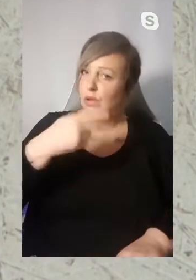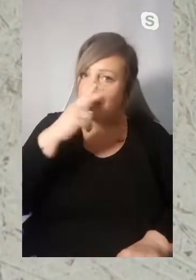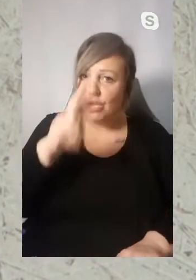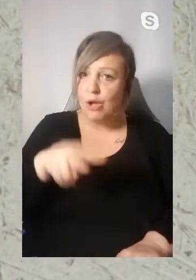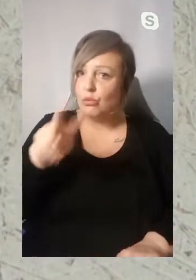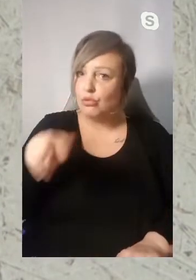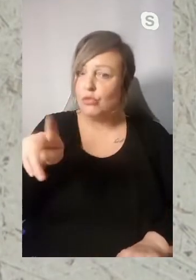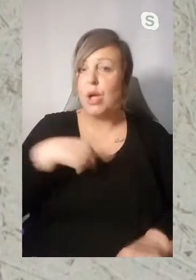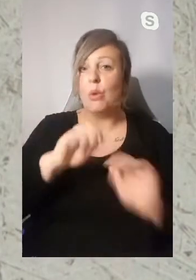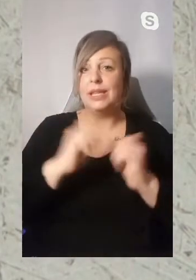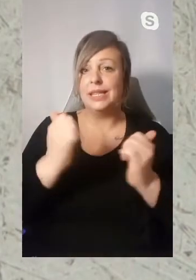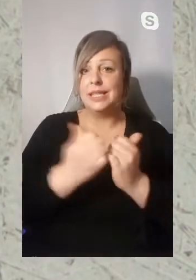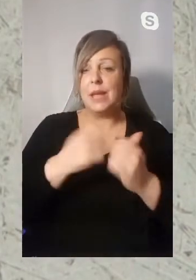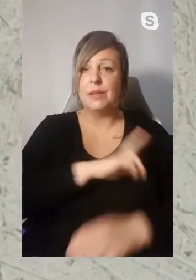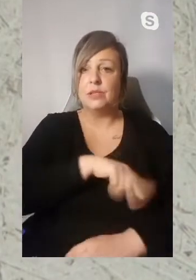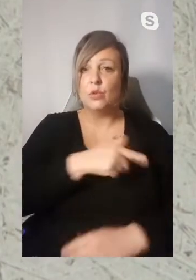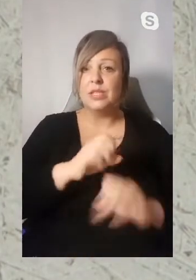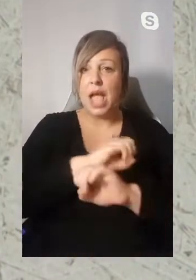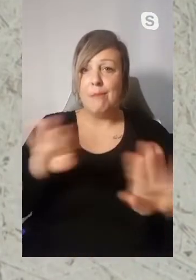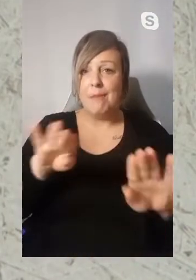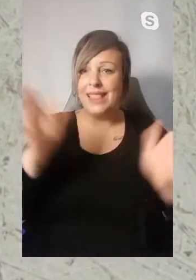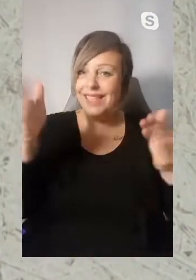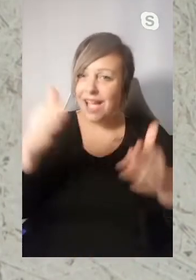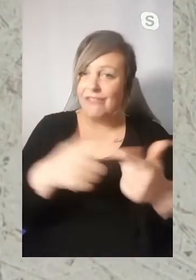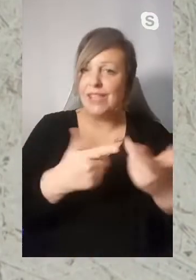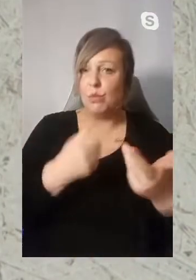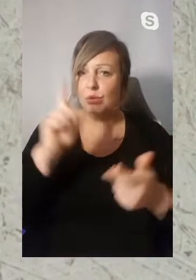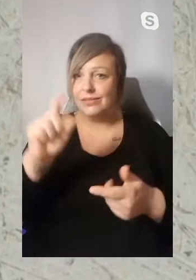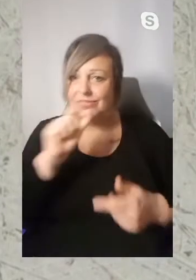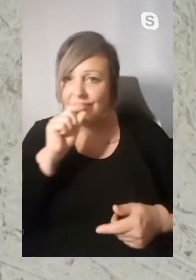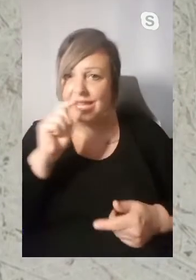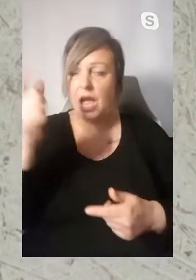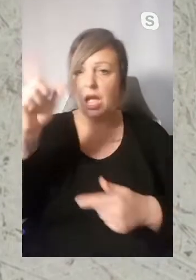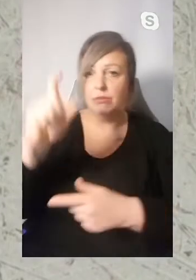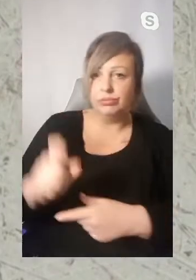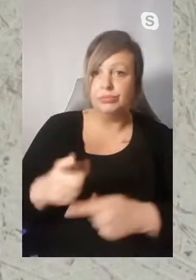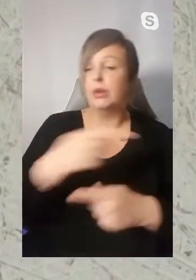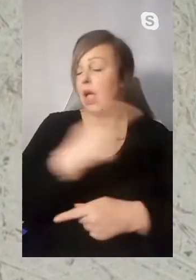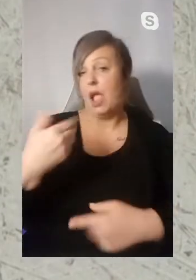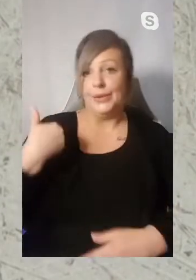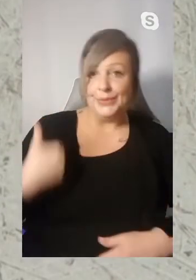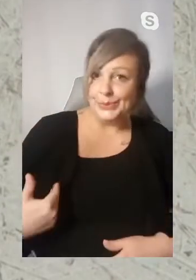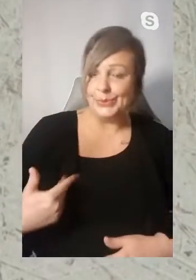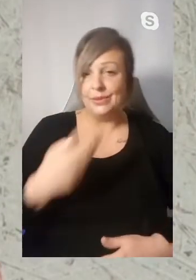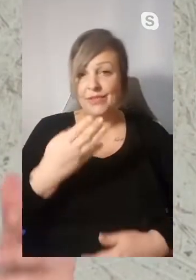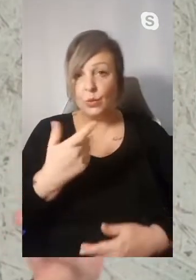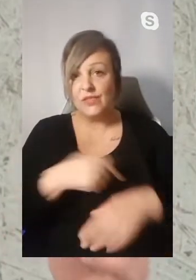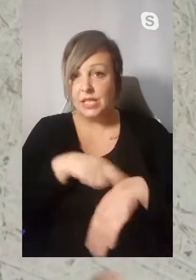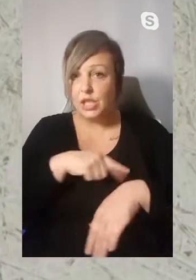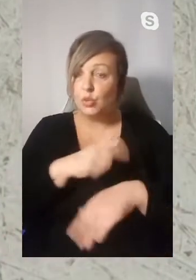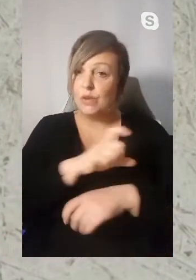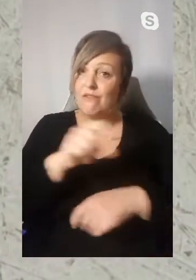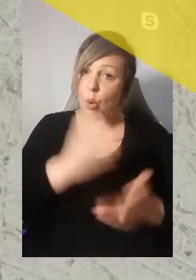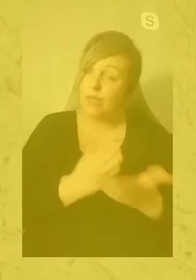regelmäßig auch rein und ich sehe auch, was das Team hier im Social-Media-Bereich dann auch beantwortet. Die geben sich richtig viel Mühe und die sind wirklich quasi 24